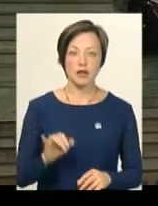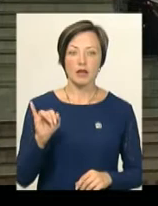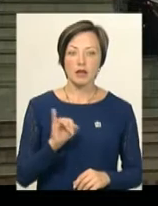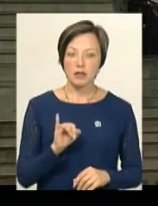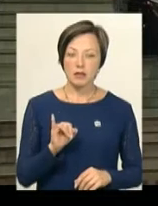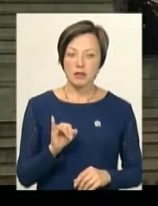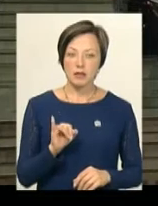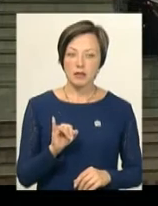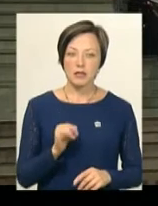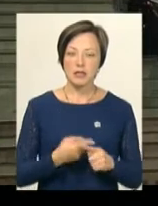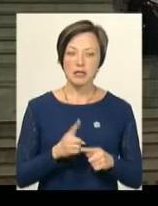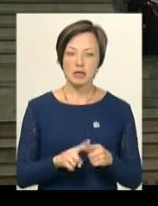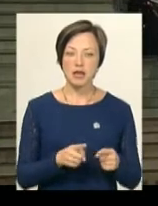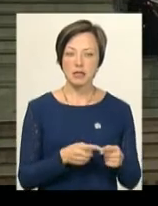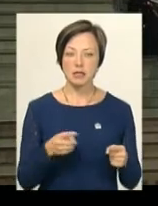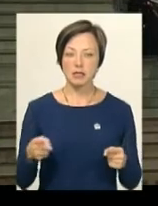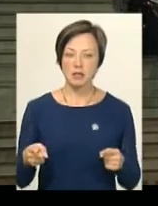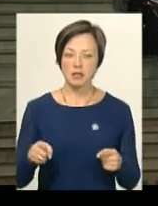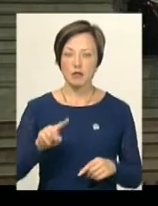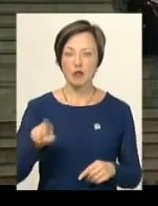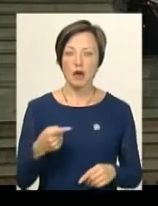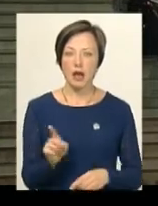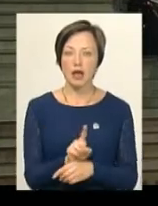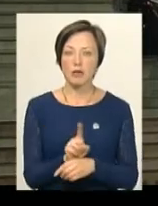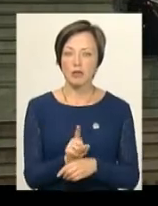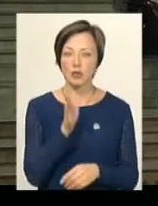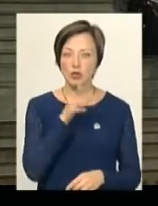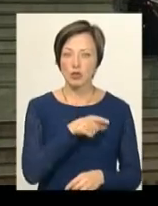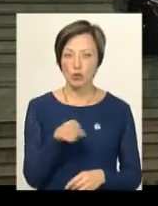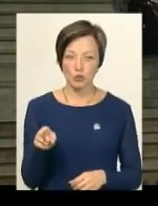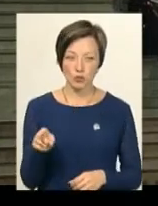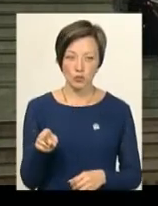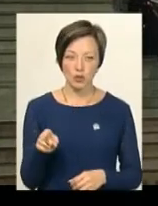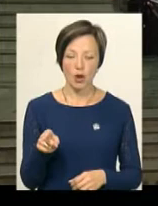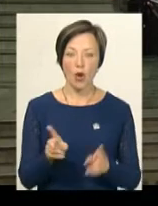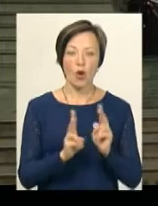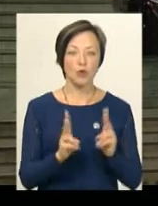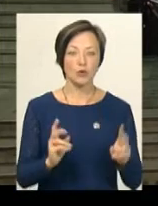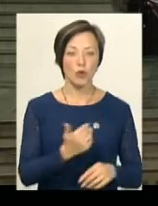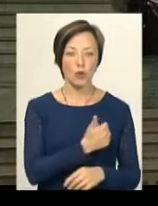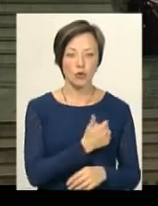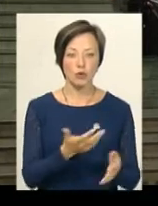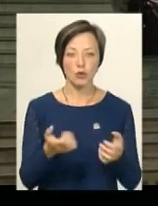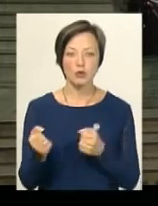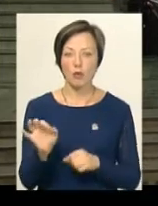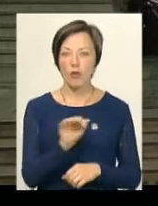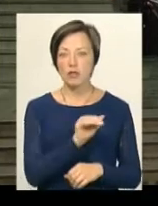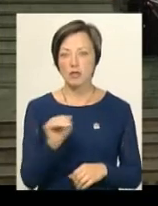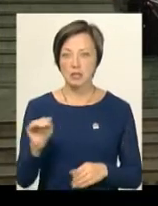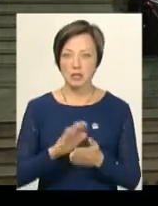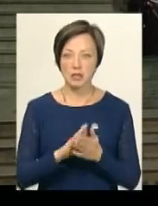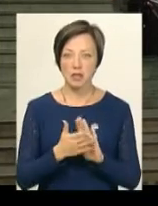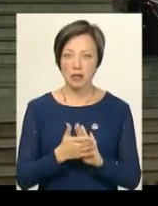ця дистанція вимагає ліміту часу. Тобто, той, хто хоче отримати офіційний статус